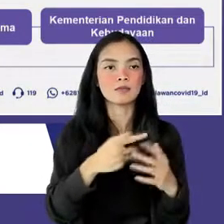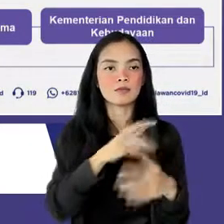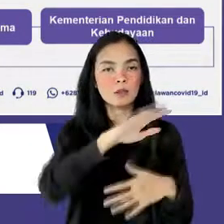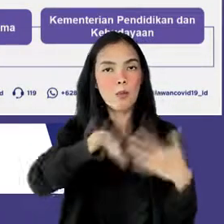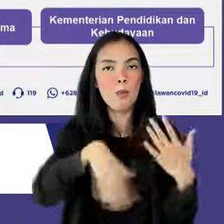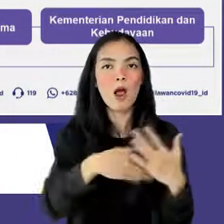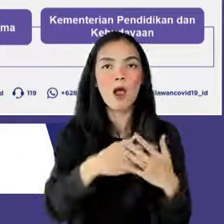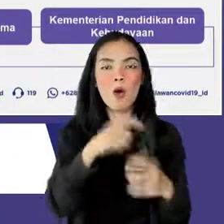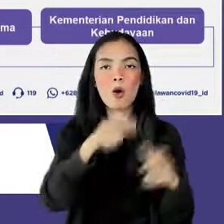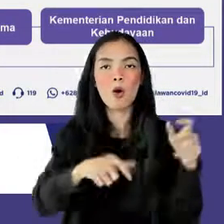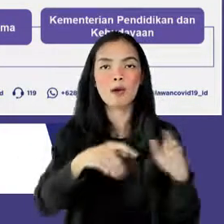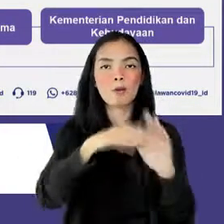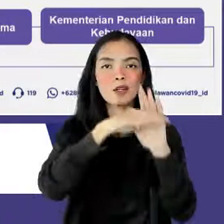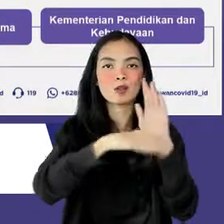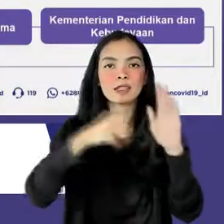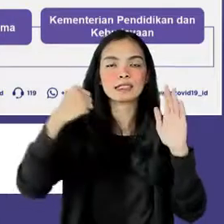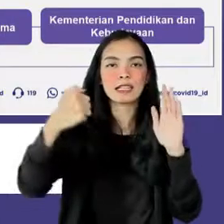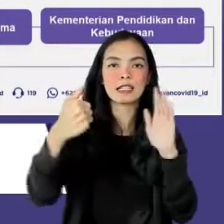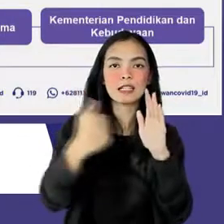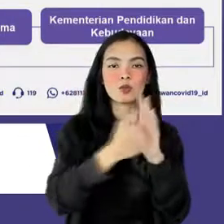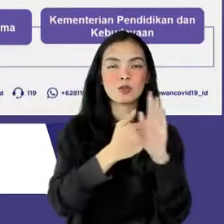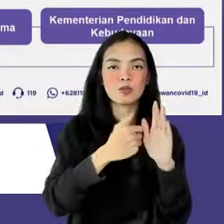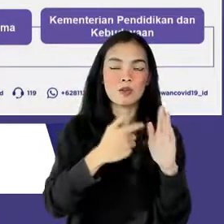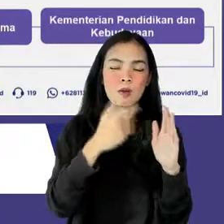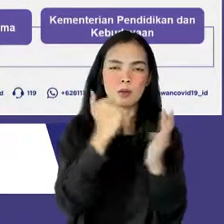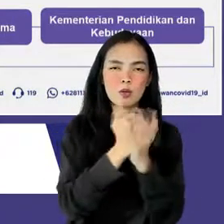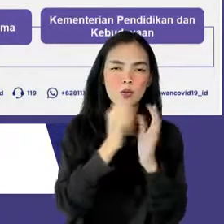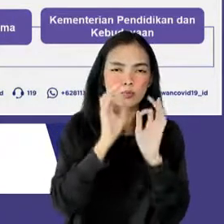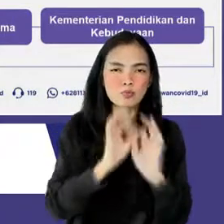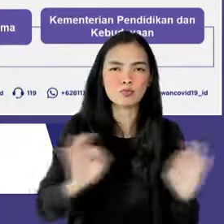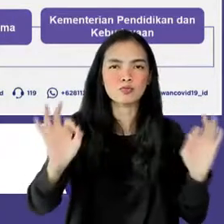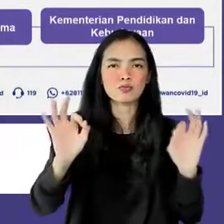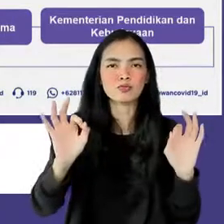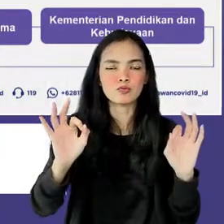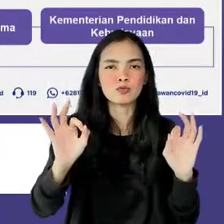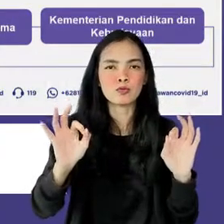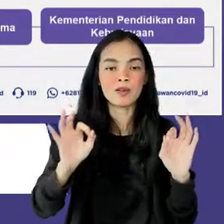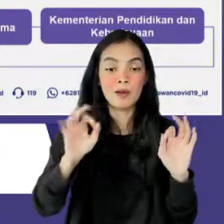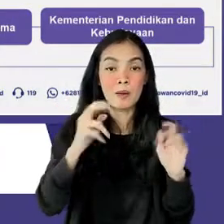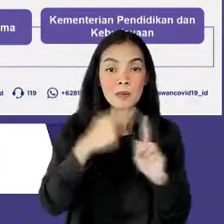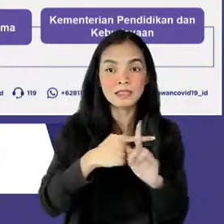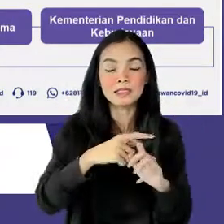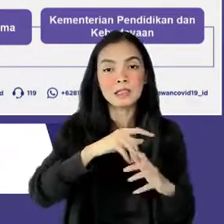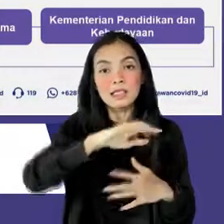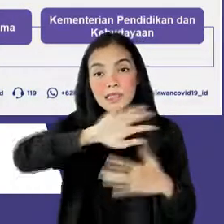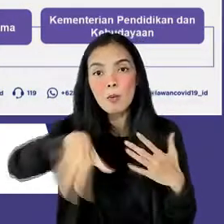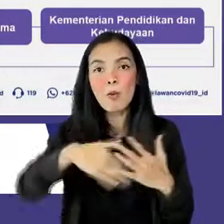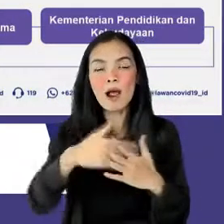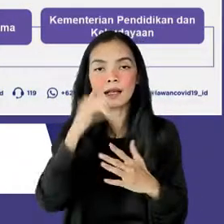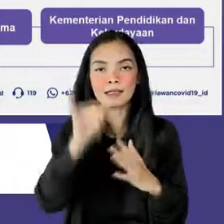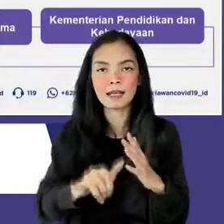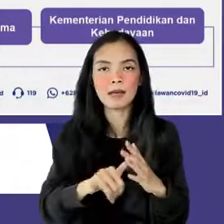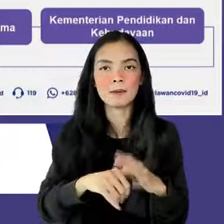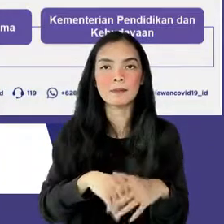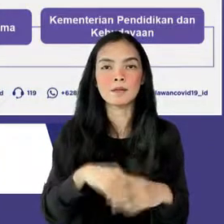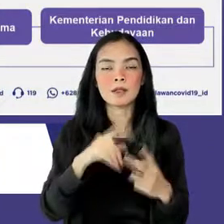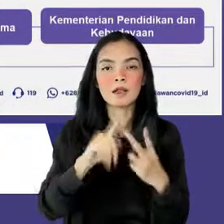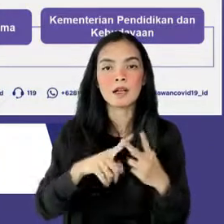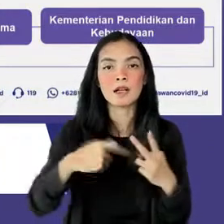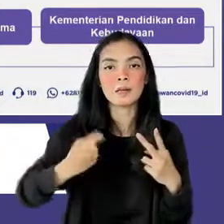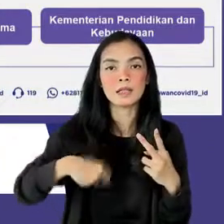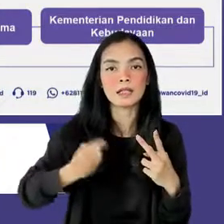kesehatan secara sempurna dan bersamaan. Keempat, kerjasama antara Kementerian Dalam Negeri,